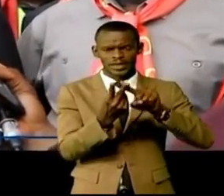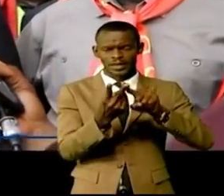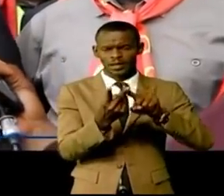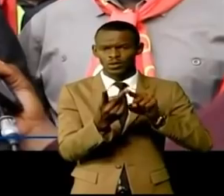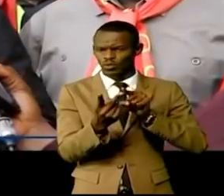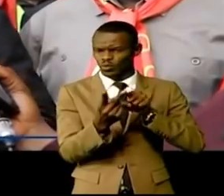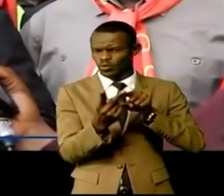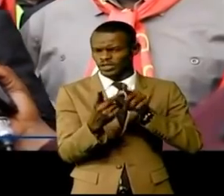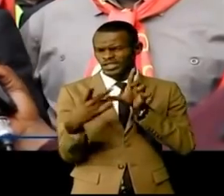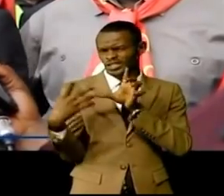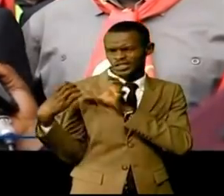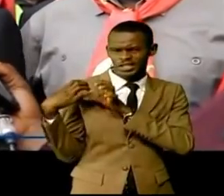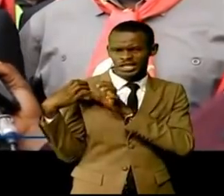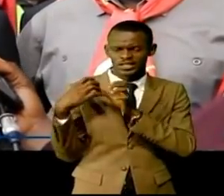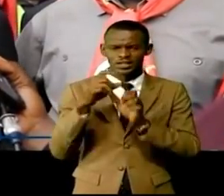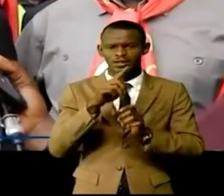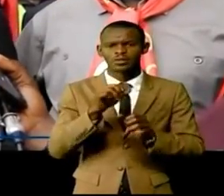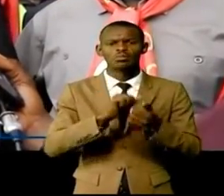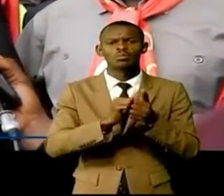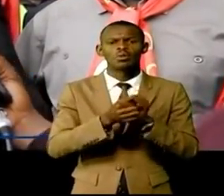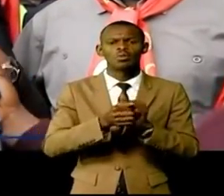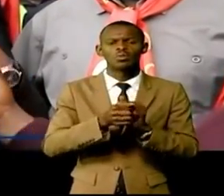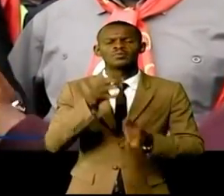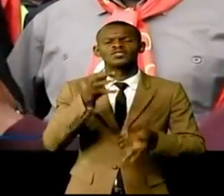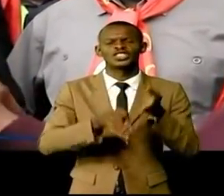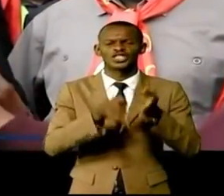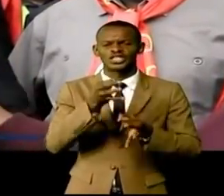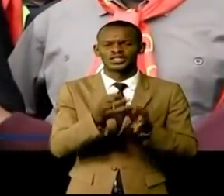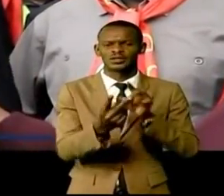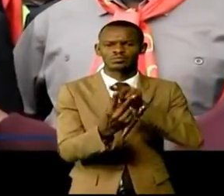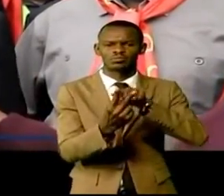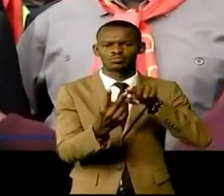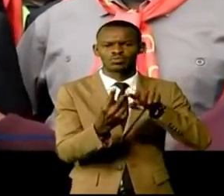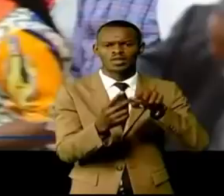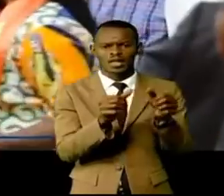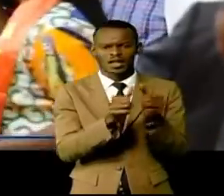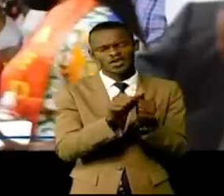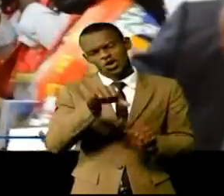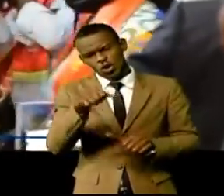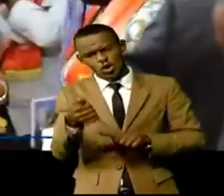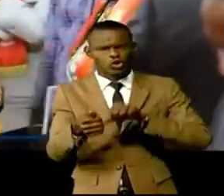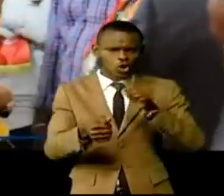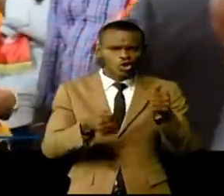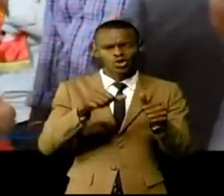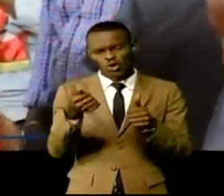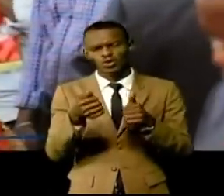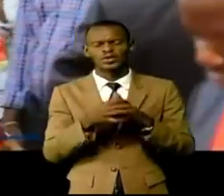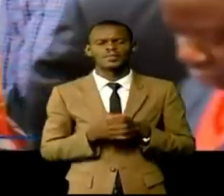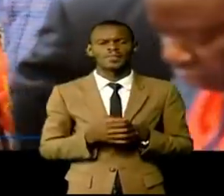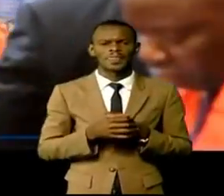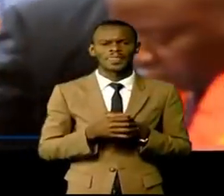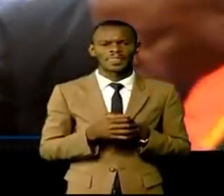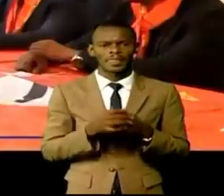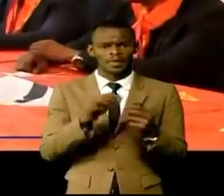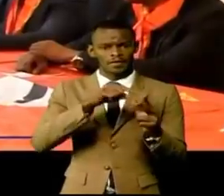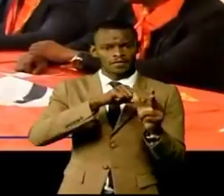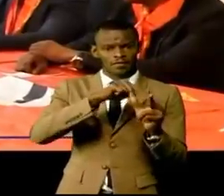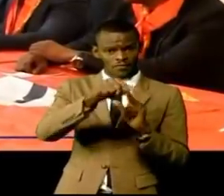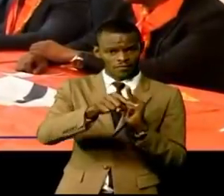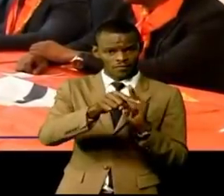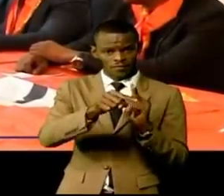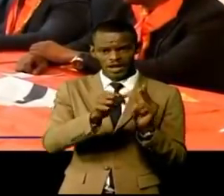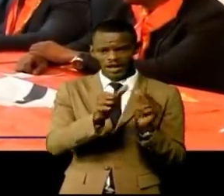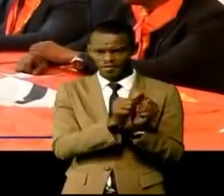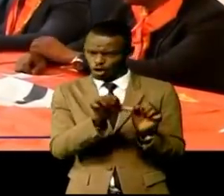général adjoint chargé des questions juridiques ainsi que d'autres au cadre du parti parmi les missions assignées à ses nouveaux staff dirigeants